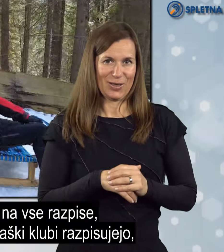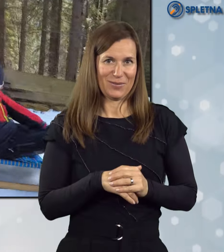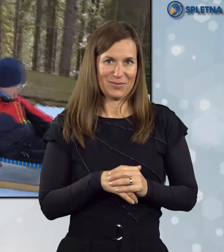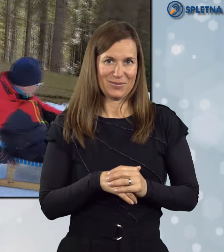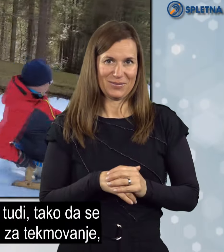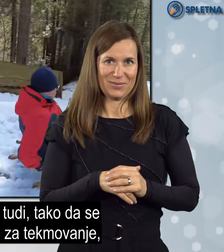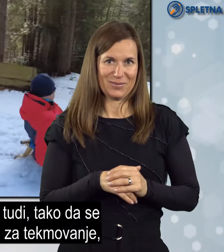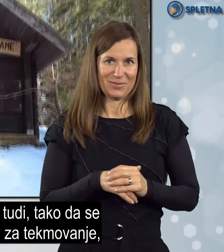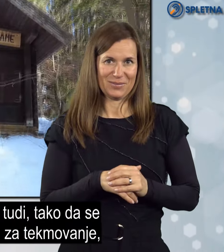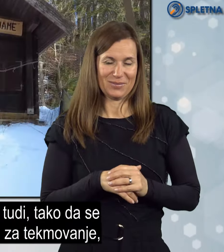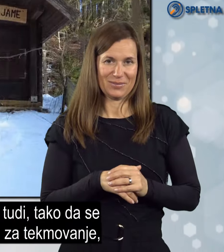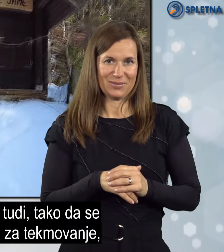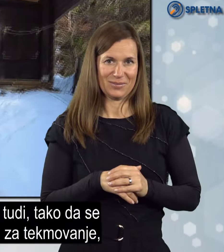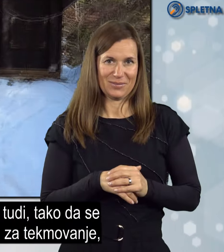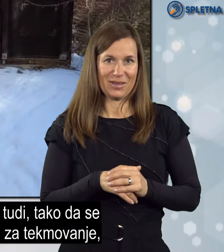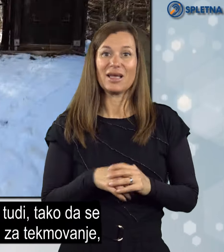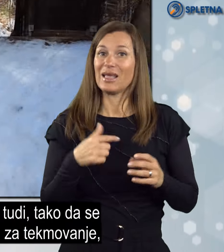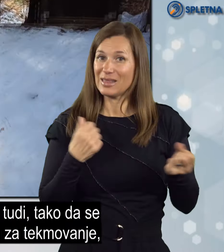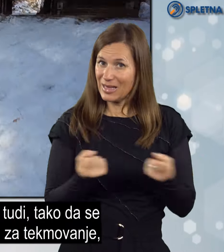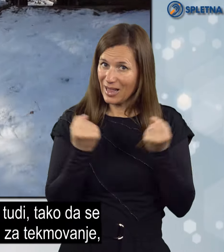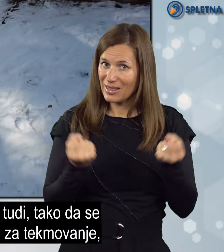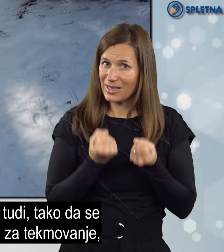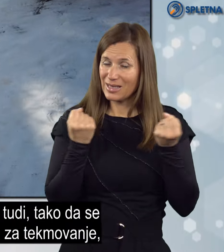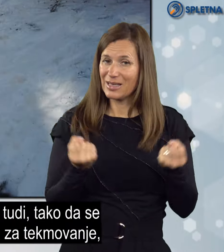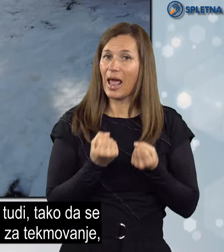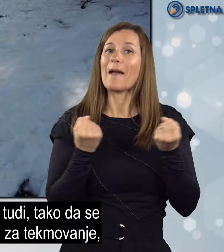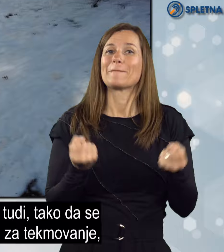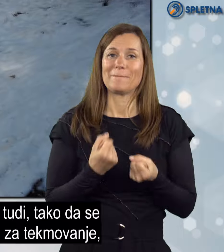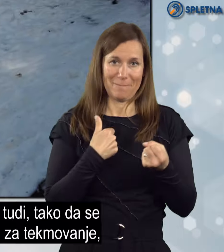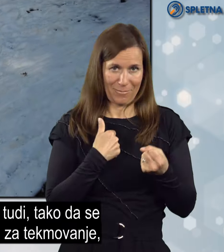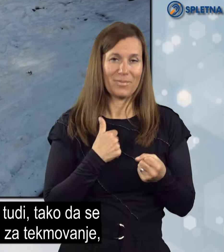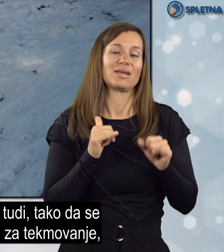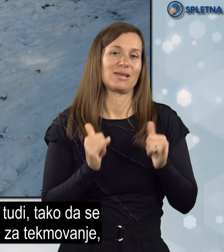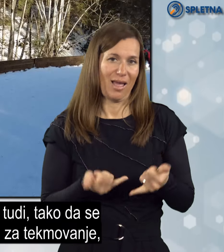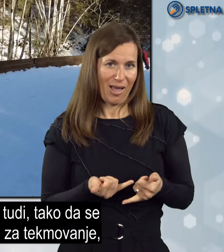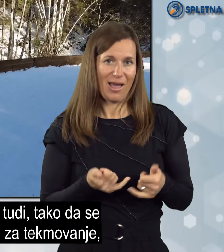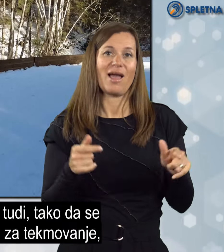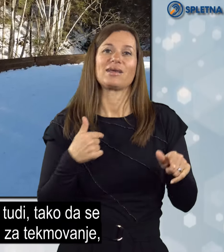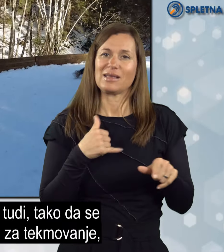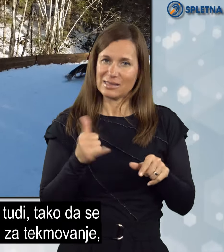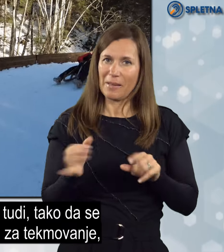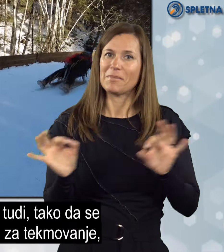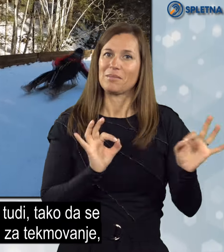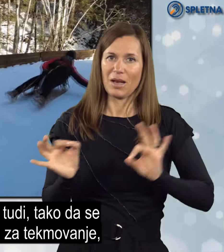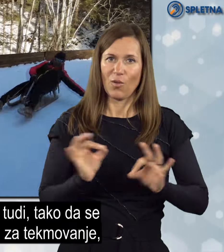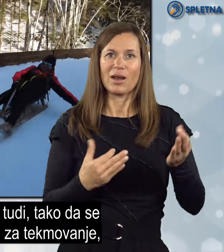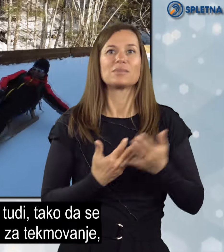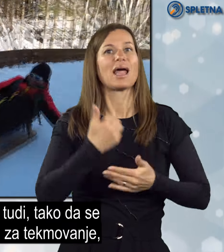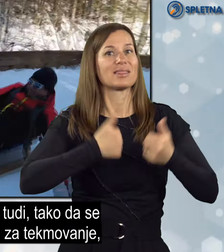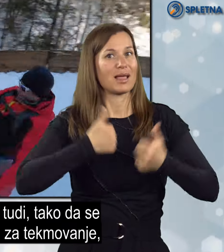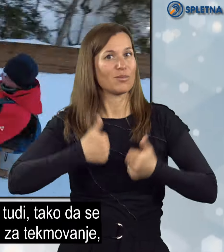in treneram tudi, tako da se pripravljam za